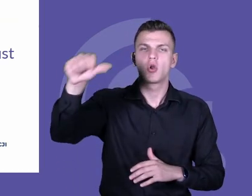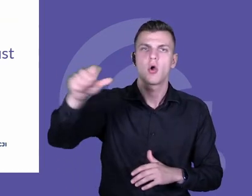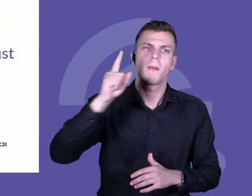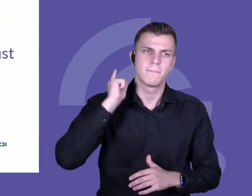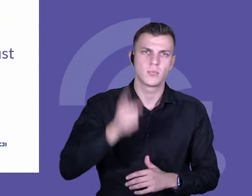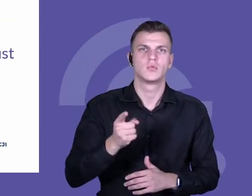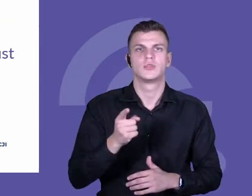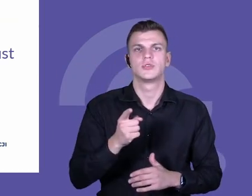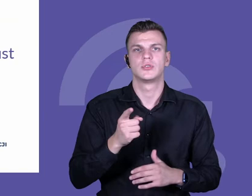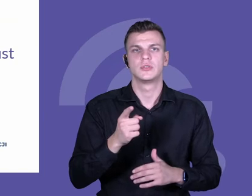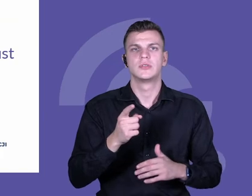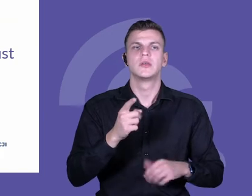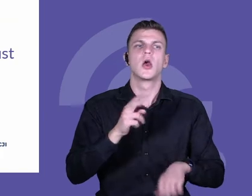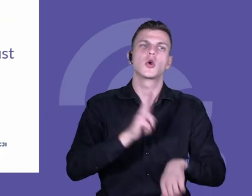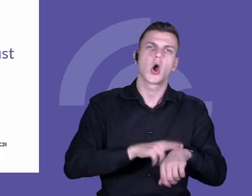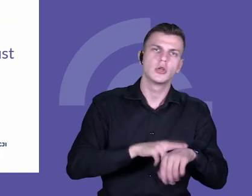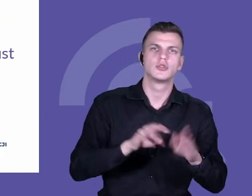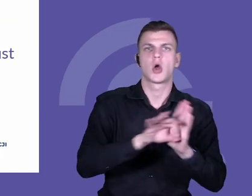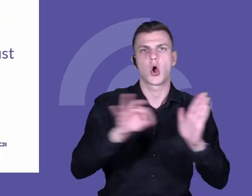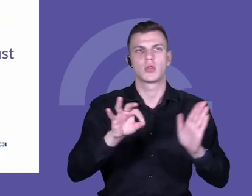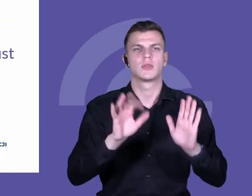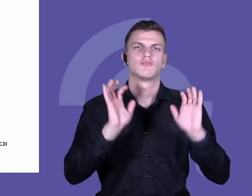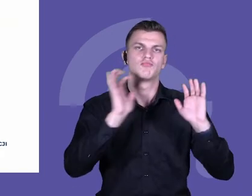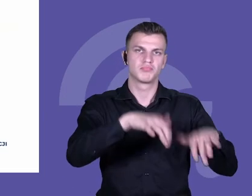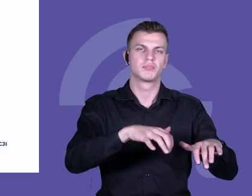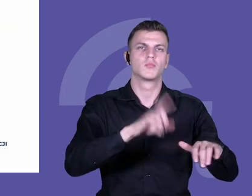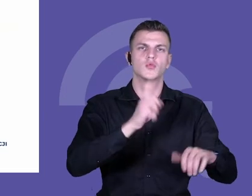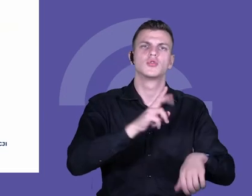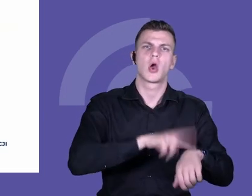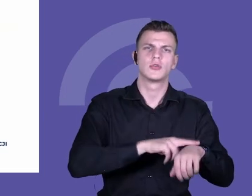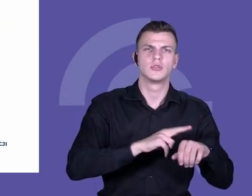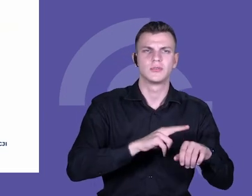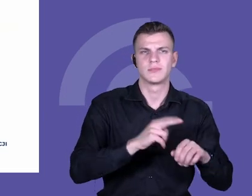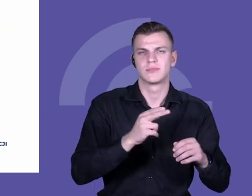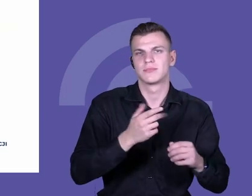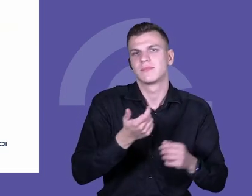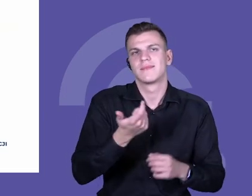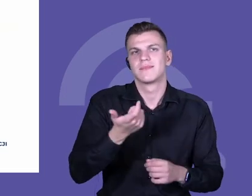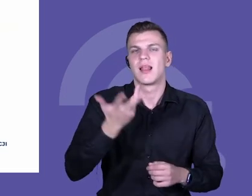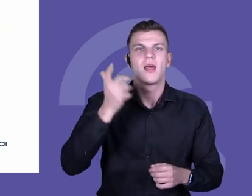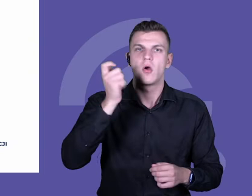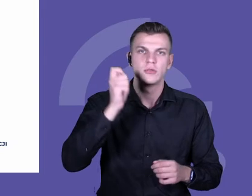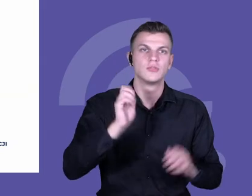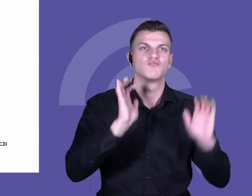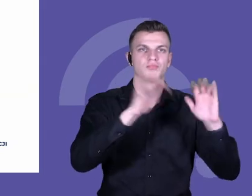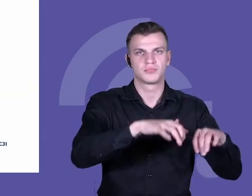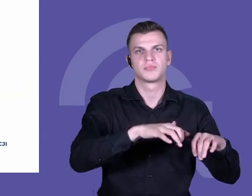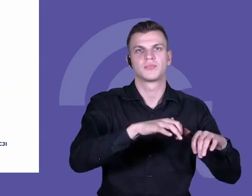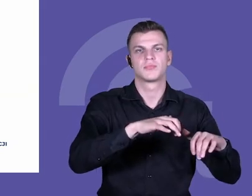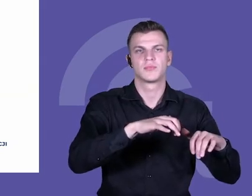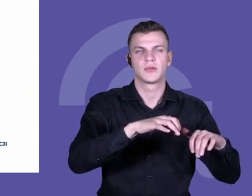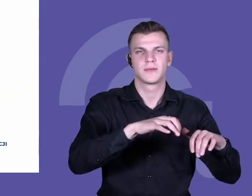nauczyciele uczestniczą. I tu satysfakcja nauczycieli zwiększa się, jak i również podwyższają